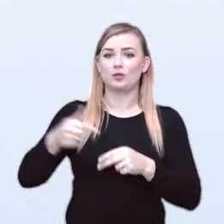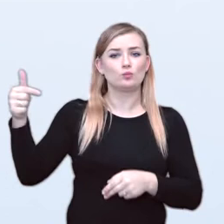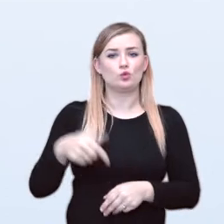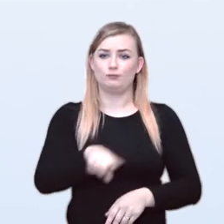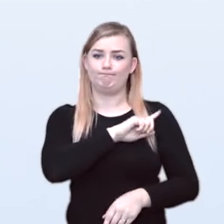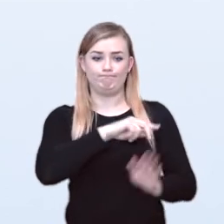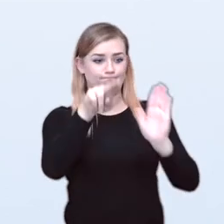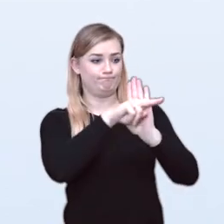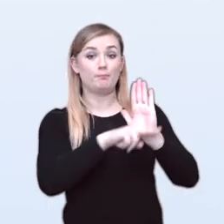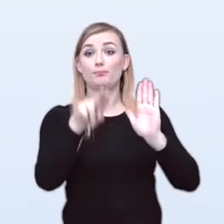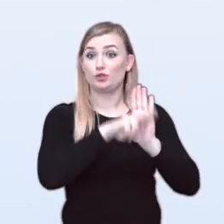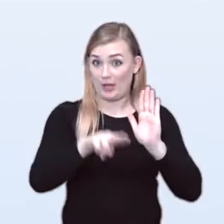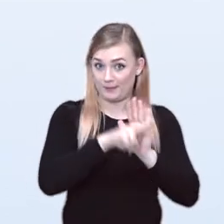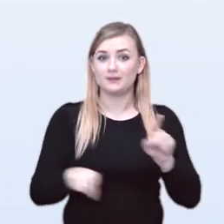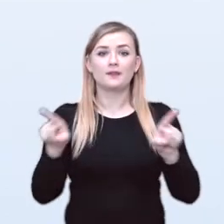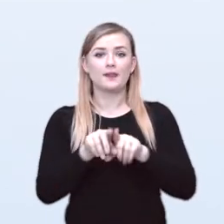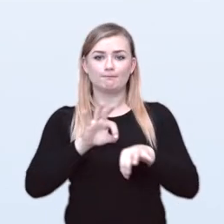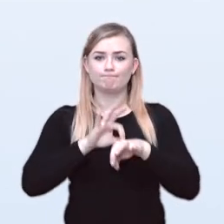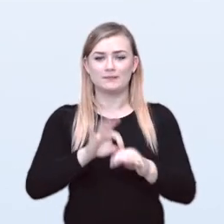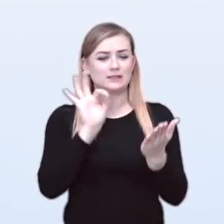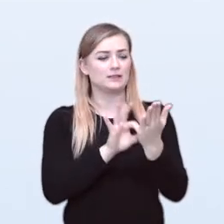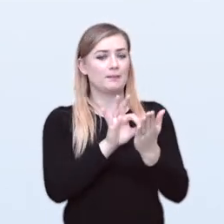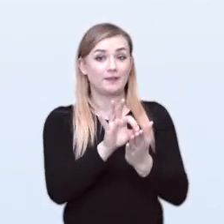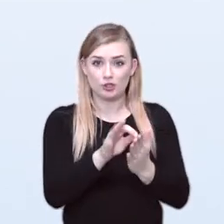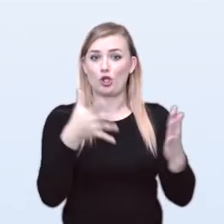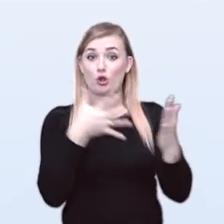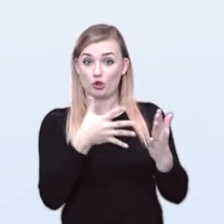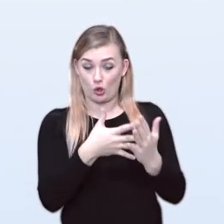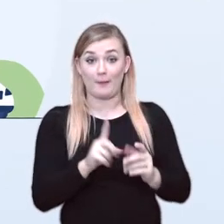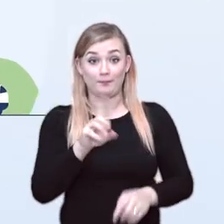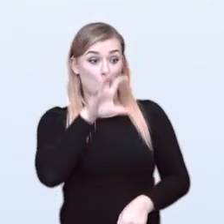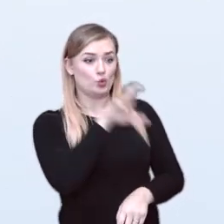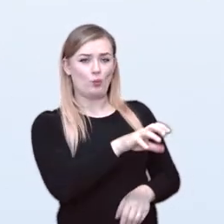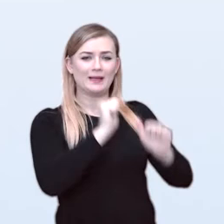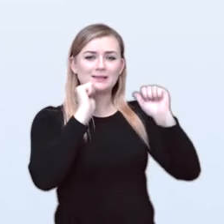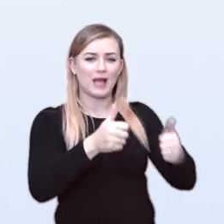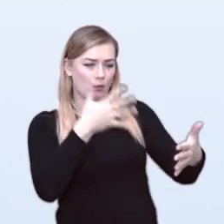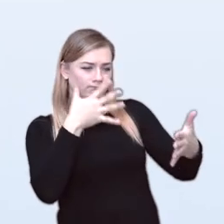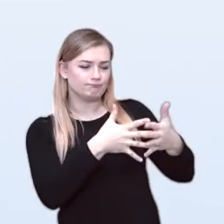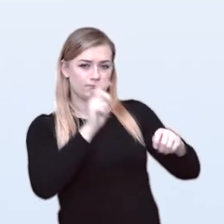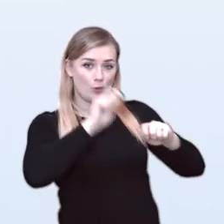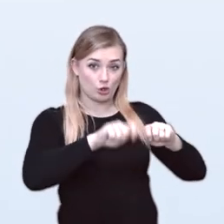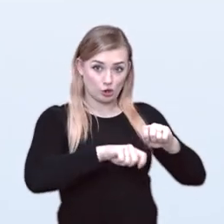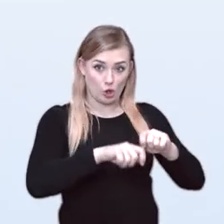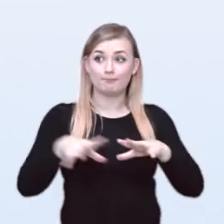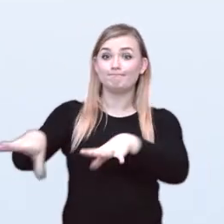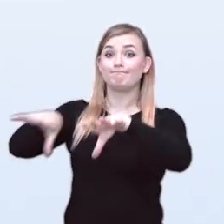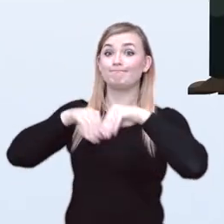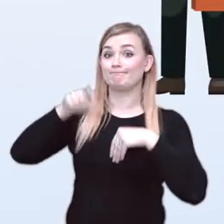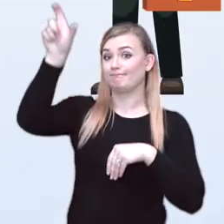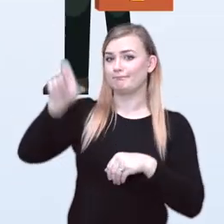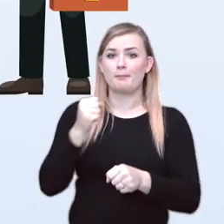niezbędne jest przestrzeganie wytycznych i przeprowadzanie systematycznych kontroli. Do stałego monitorowania